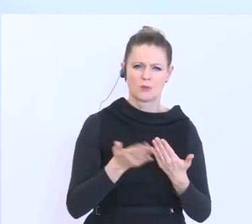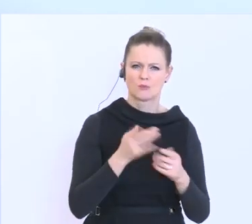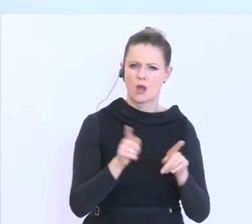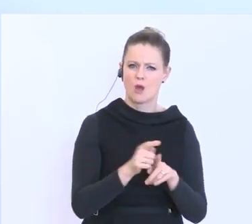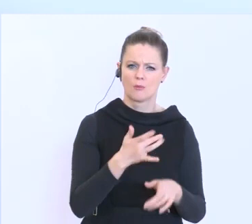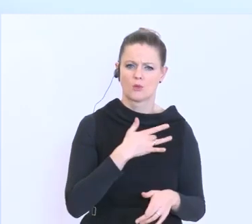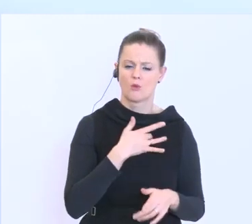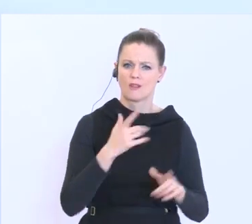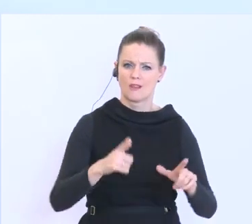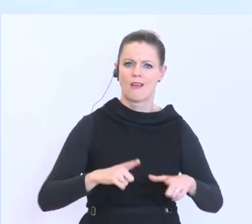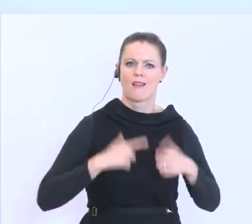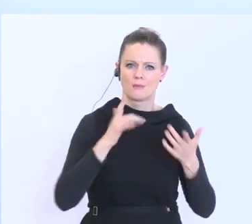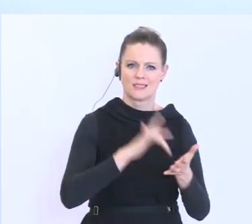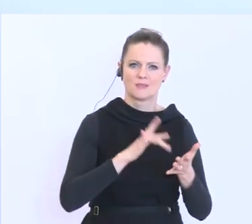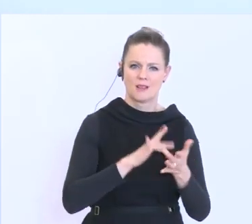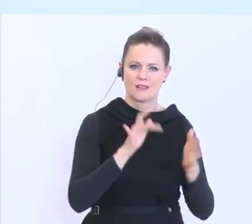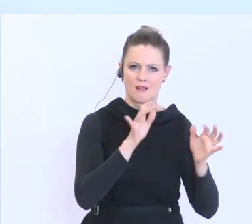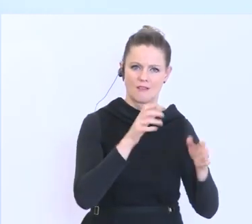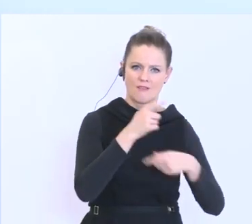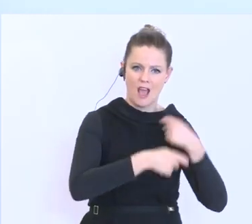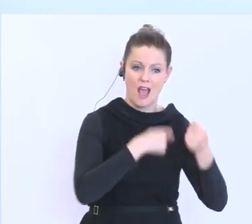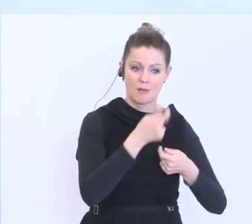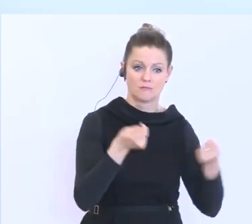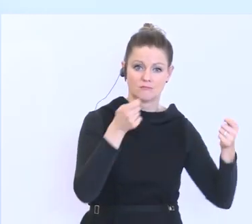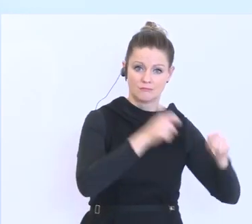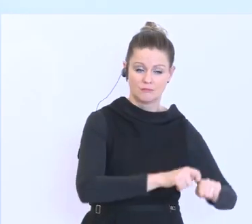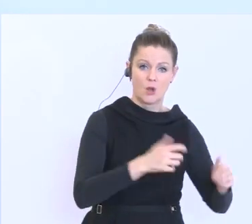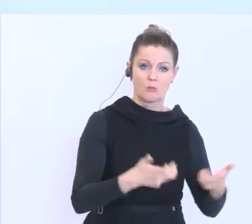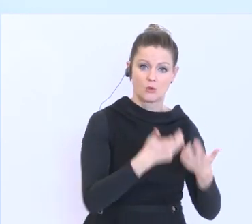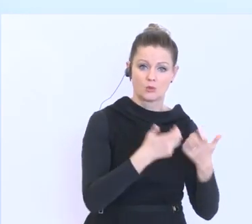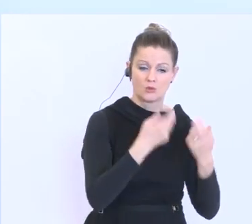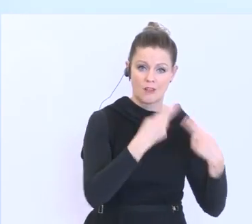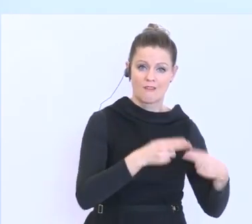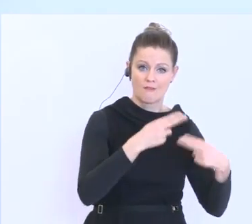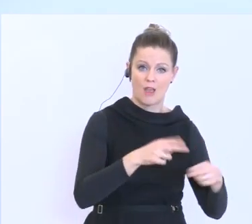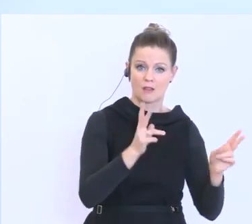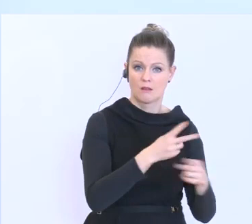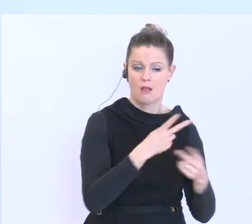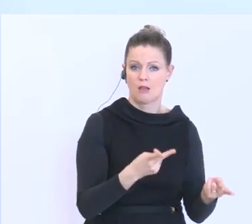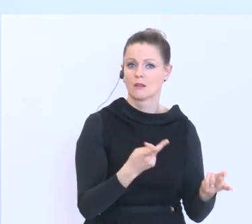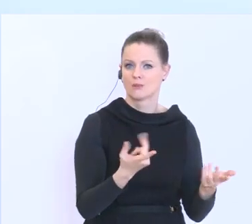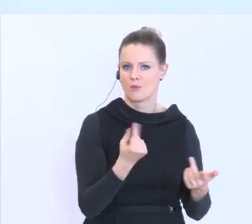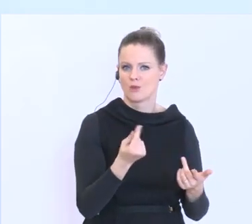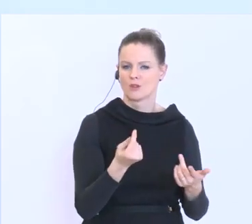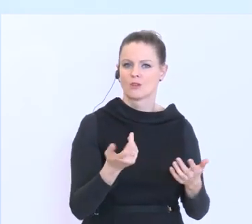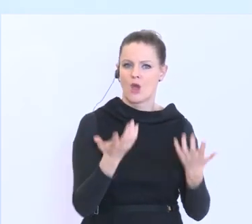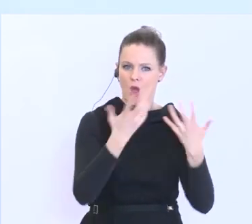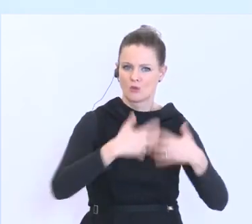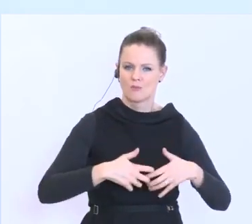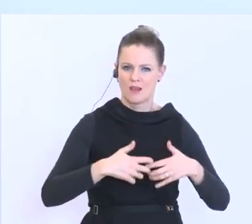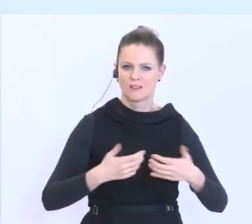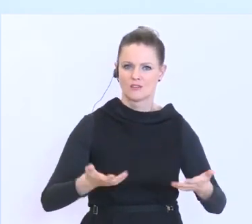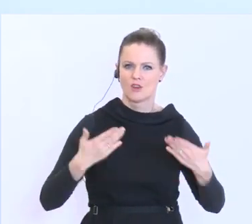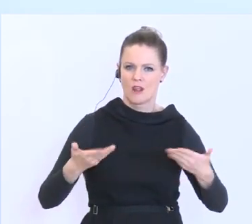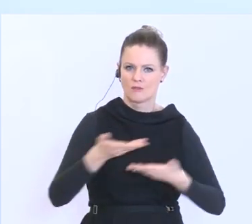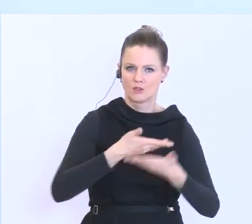wenn Lebensmittelverarbeiter zusperren müssen, weil sie die Produktion nicht aufrechterhalten können, dann ist natürlich auch der landwirtschaftliche Betrieb